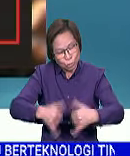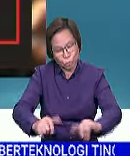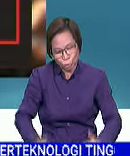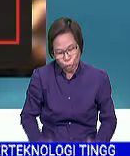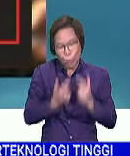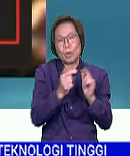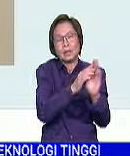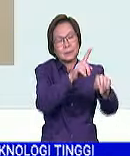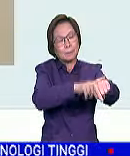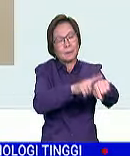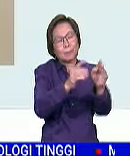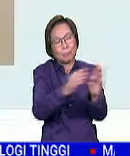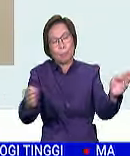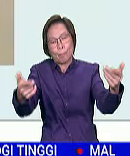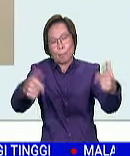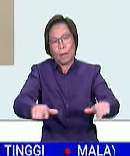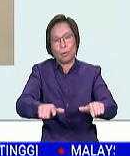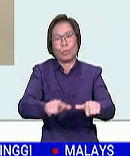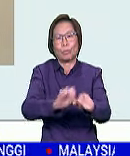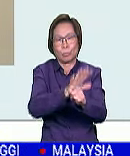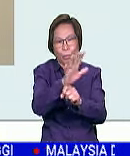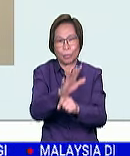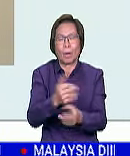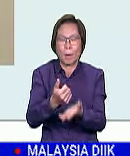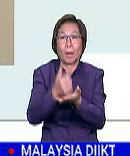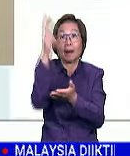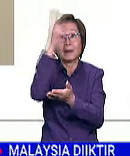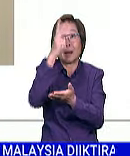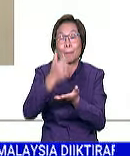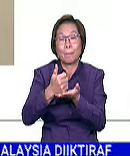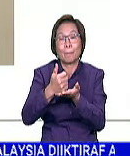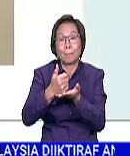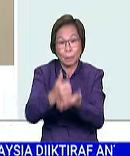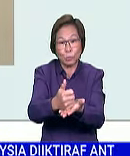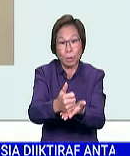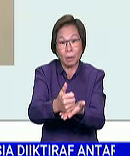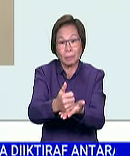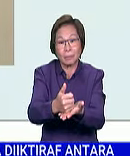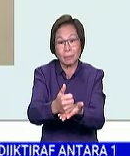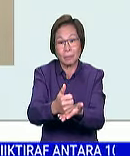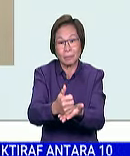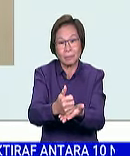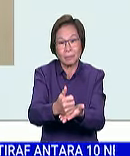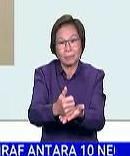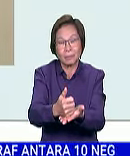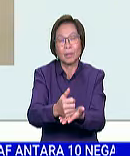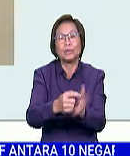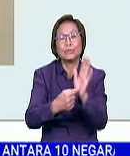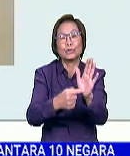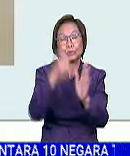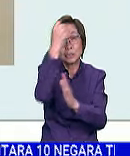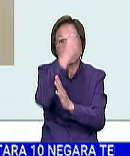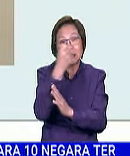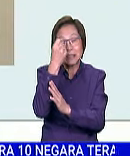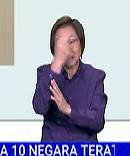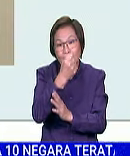penularan pandemik ini. Bantuan yang dijanjikan oleh pihak kerajaan menunjukkan sikap dan pendirian kerajaan yang begitu